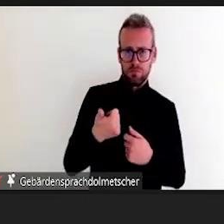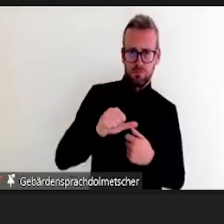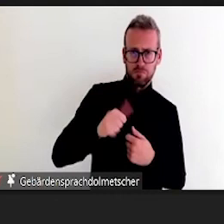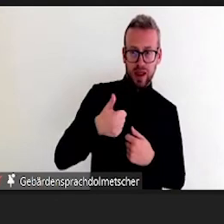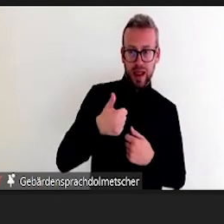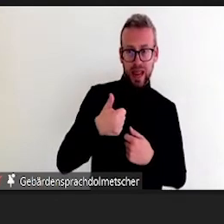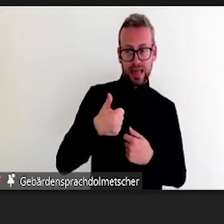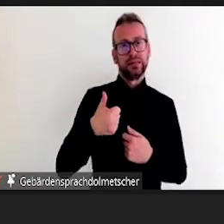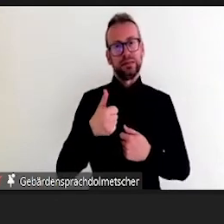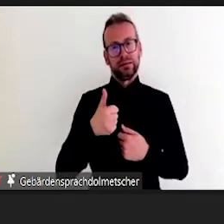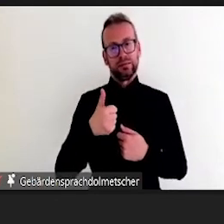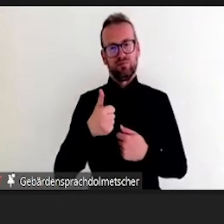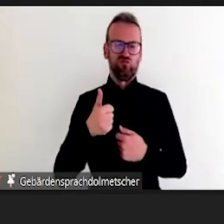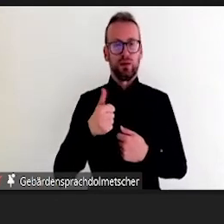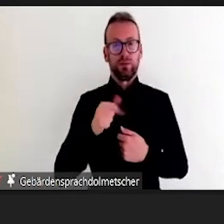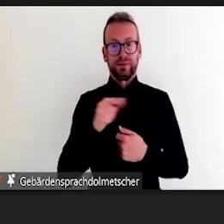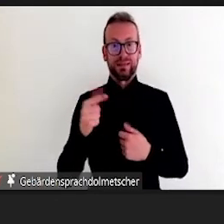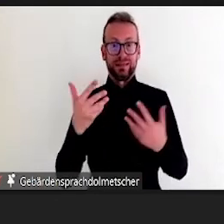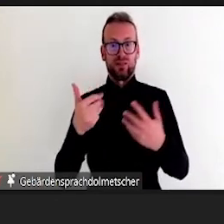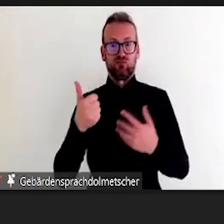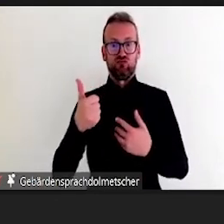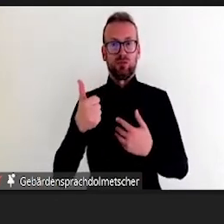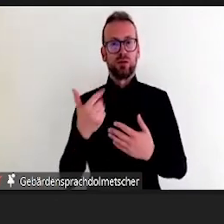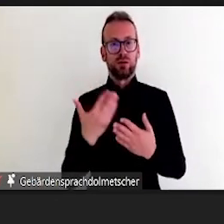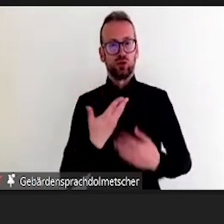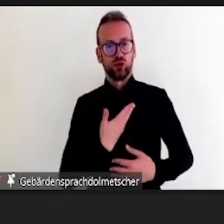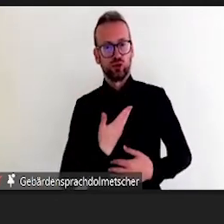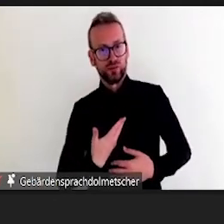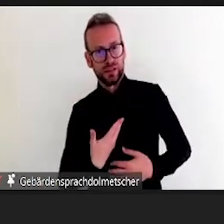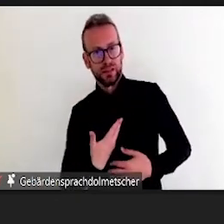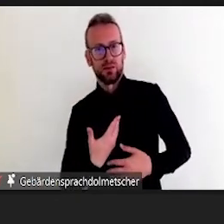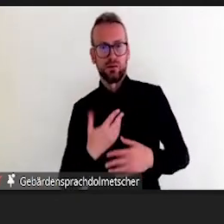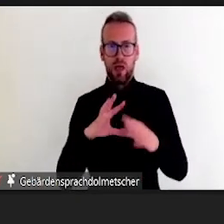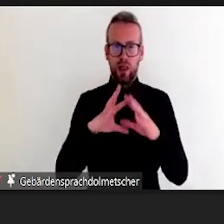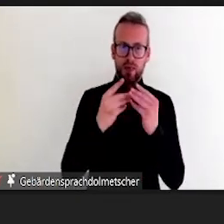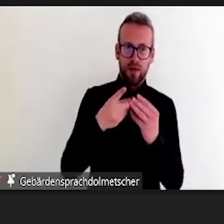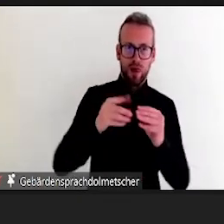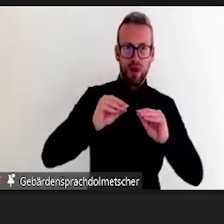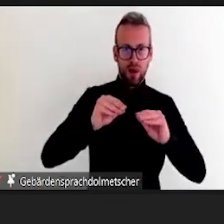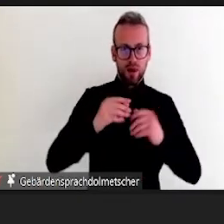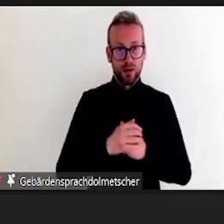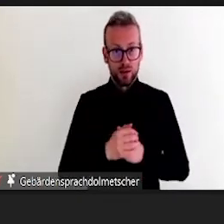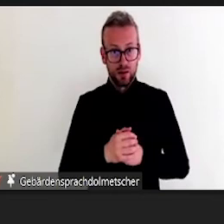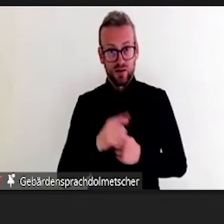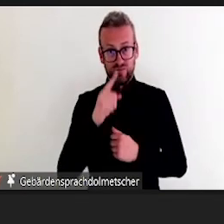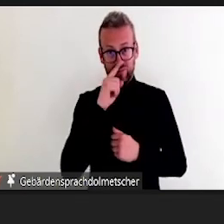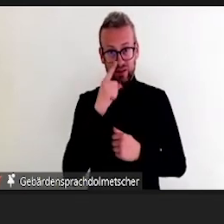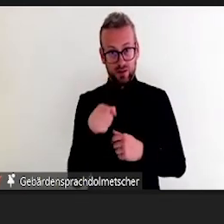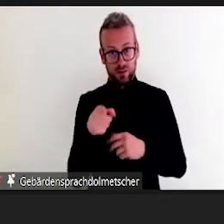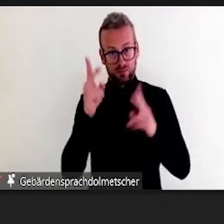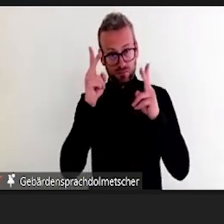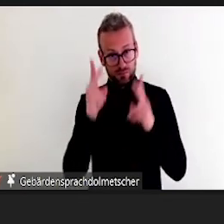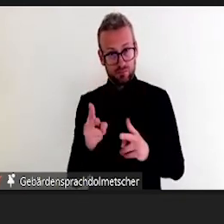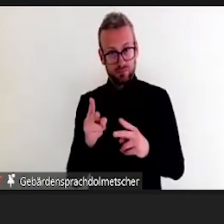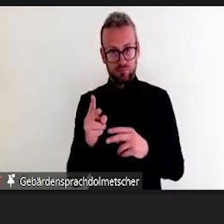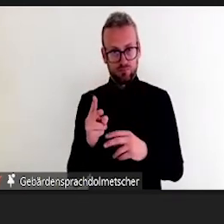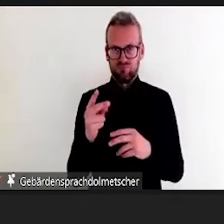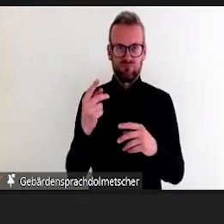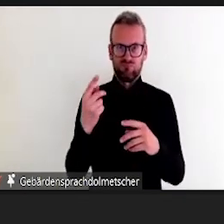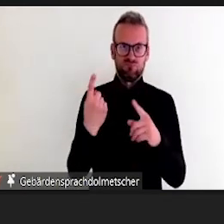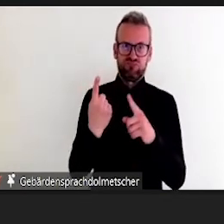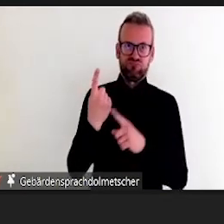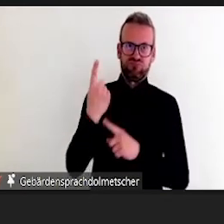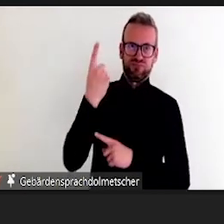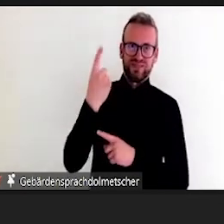zwischen sieben und acht auftauchen. Wenn zehn das Höchste ist, dann ist das ja schon wirklich, wirklich nicht schlecht. Ja,